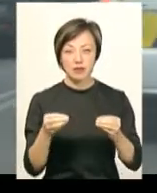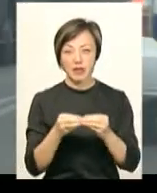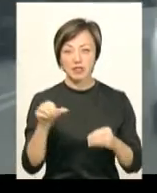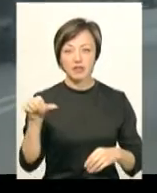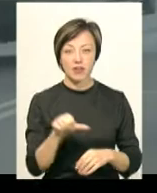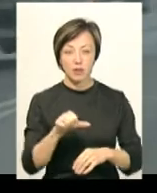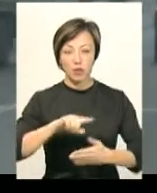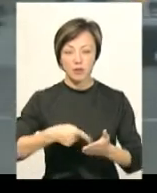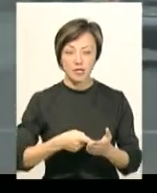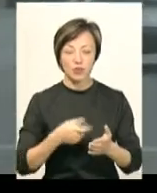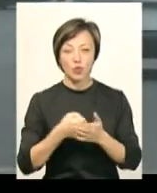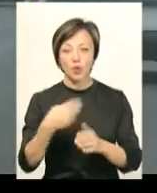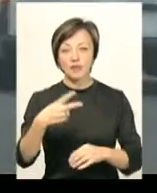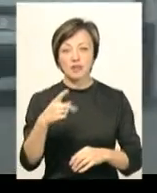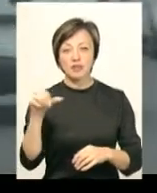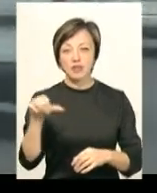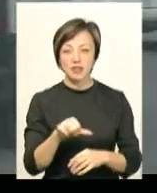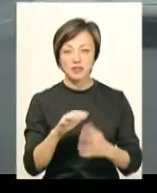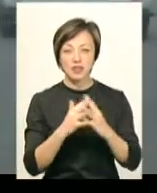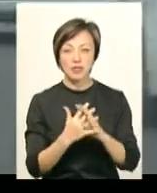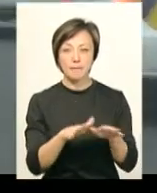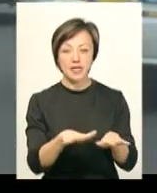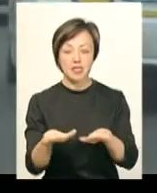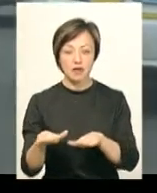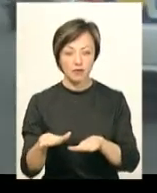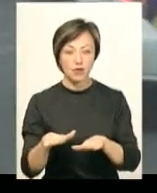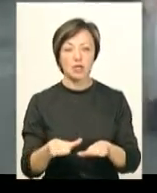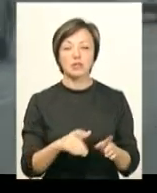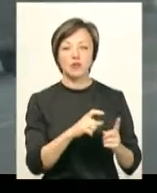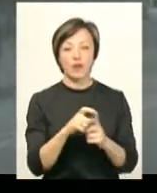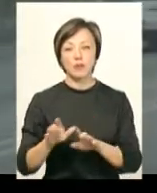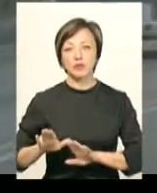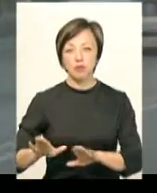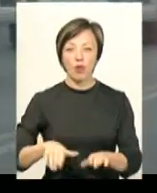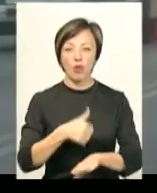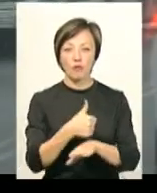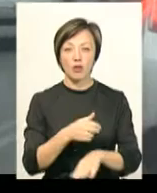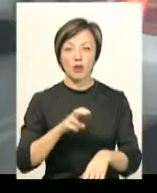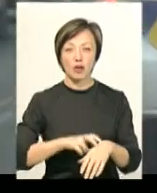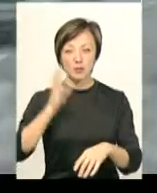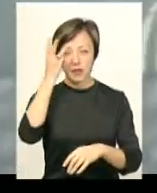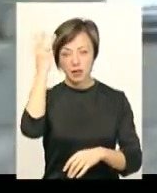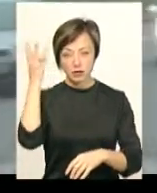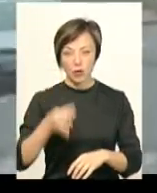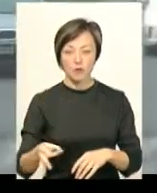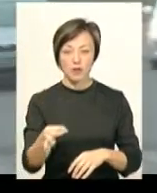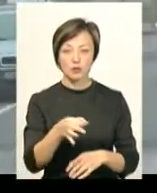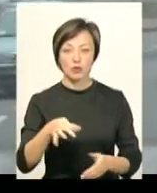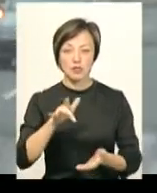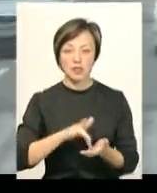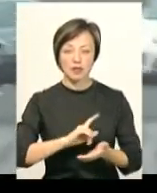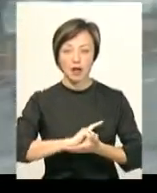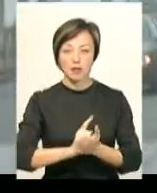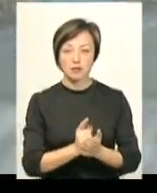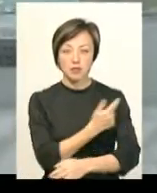хвилин по місту та до 20 хвилин у сільській місцевості. За словами заступника головного лікаря Хмельницького обласного центру